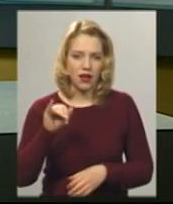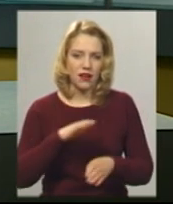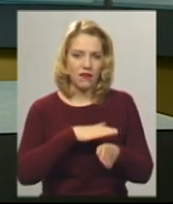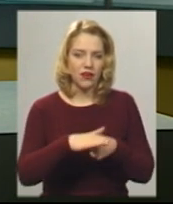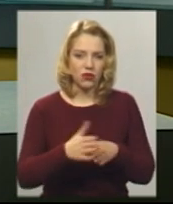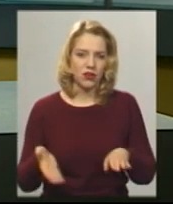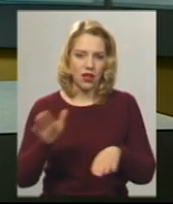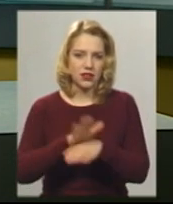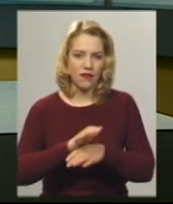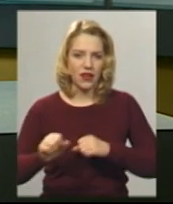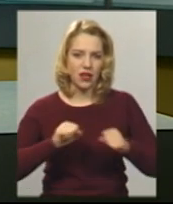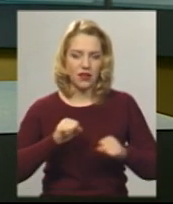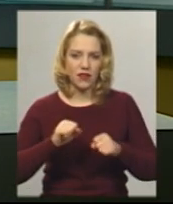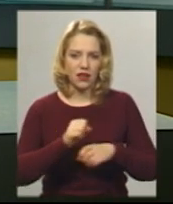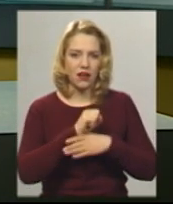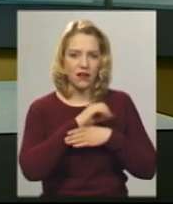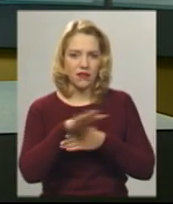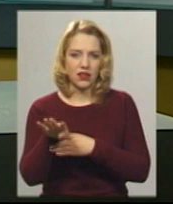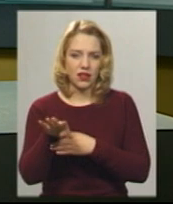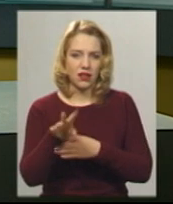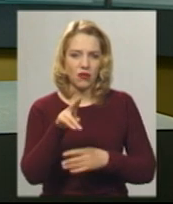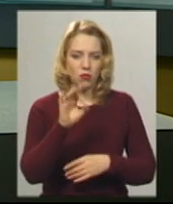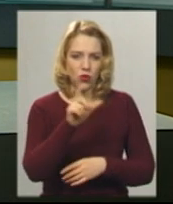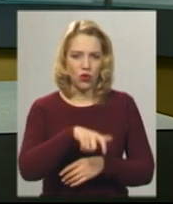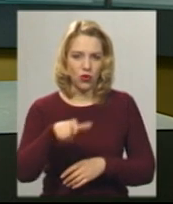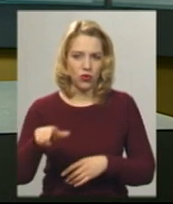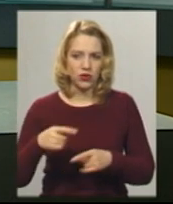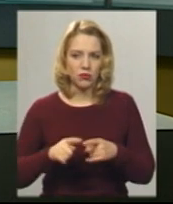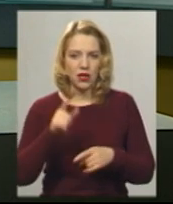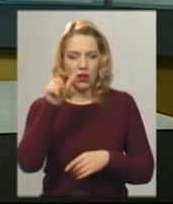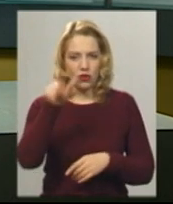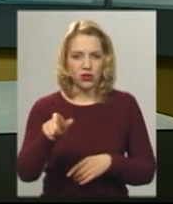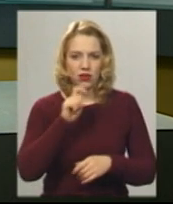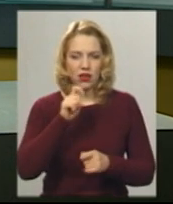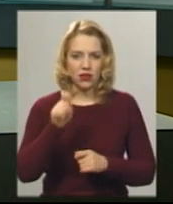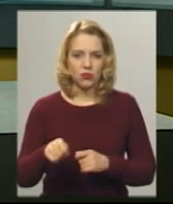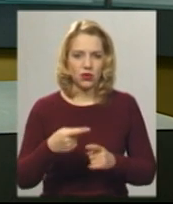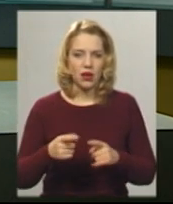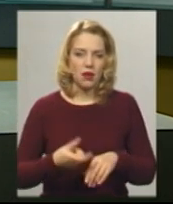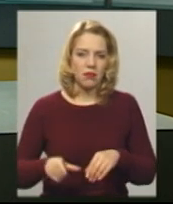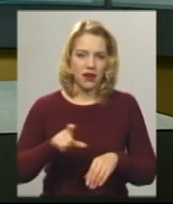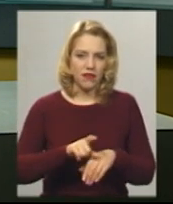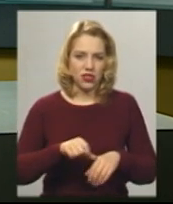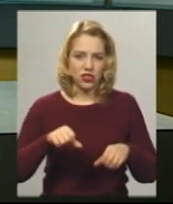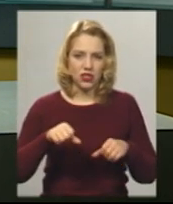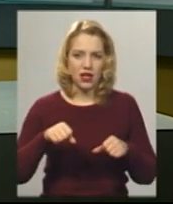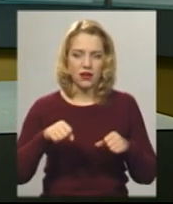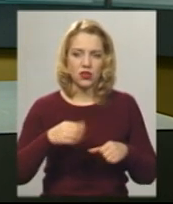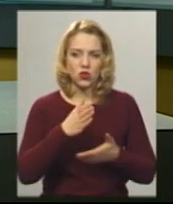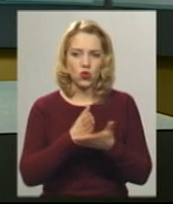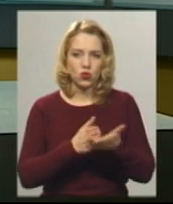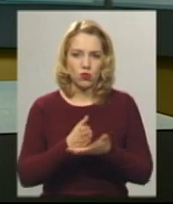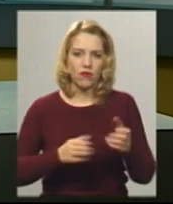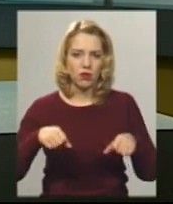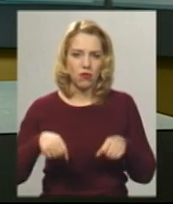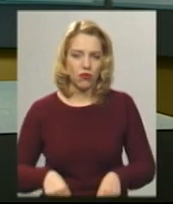наказ керівника та відкрив вогонь по мітингувальникам. Зокрема, йому інкримінують перевищення службових повноважень. Більше у сюжеті